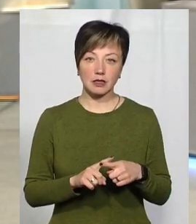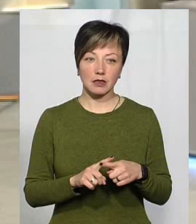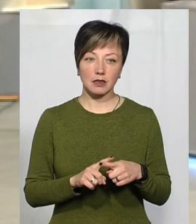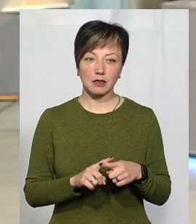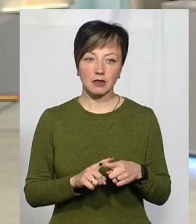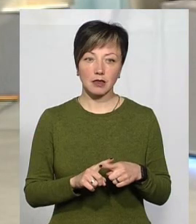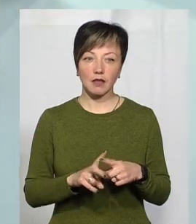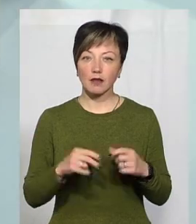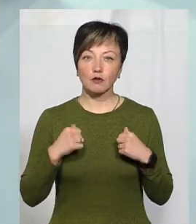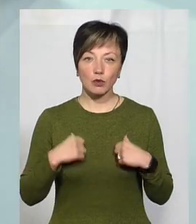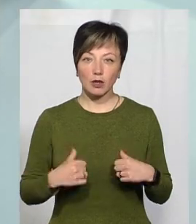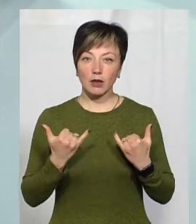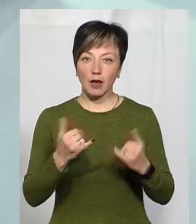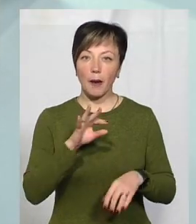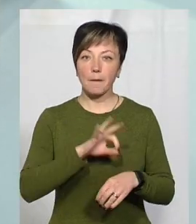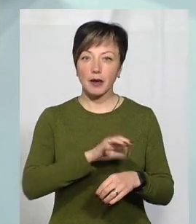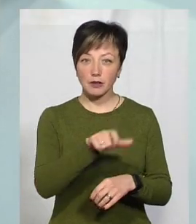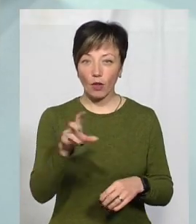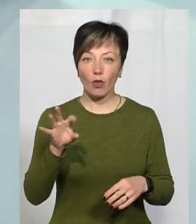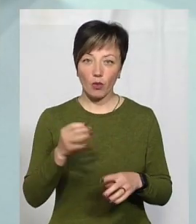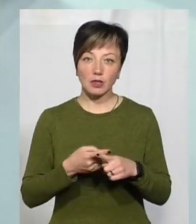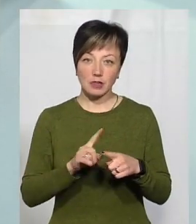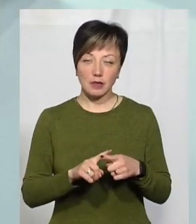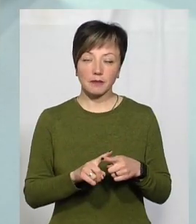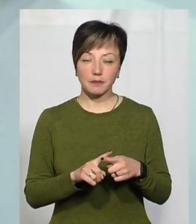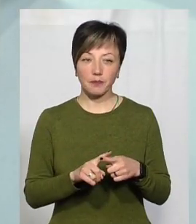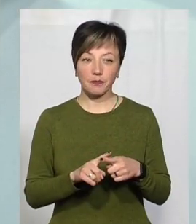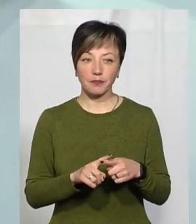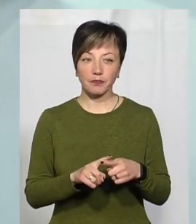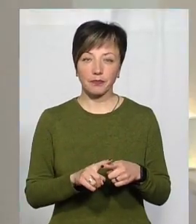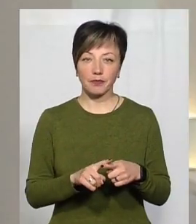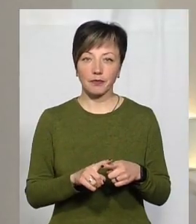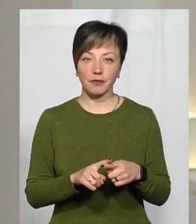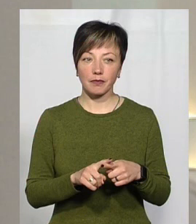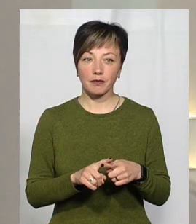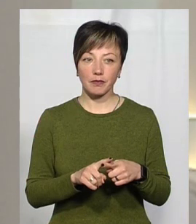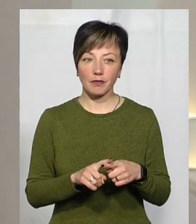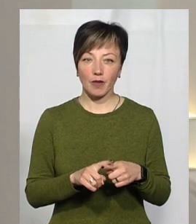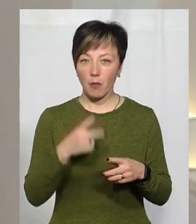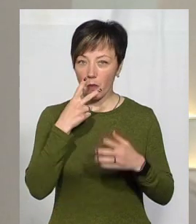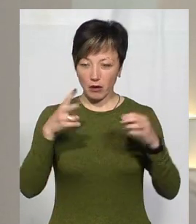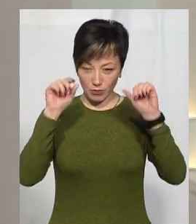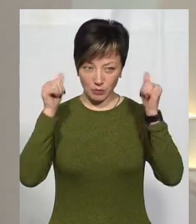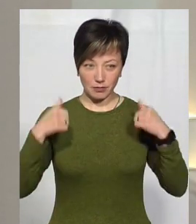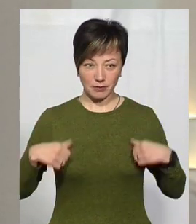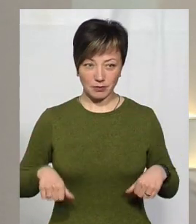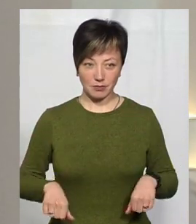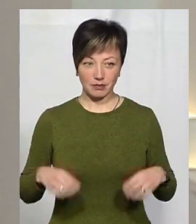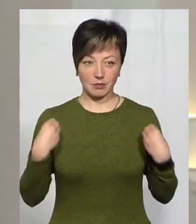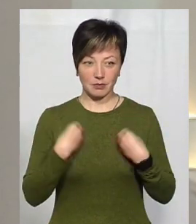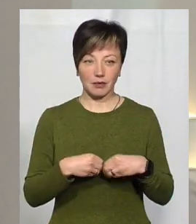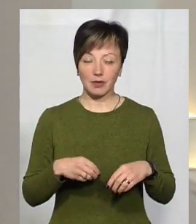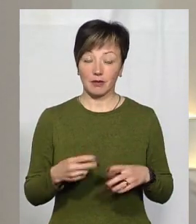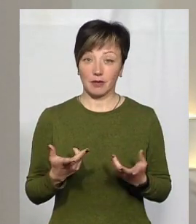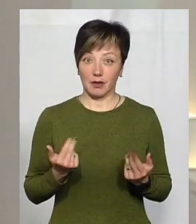спокійно для пацієнтів, але це теж впливає на то, що... Це так, побачити в цьому вбиранні,